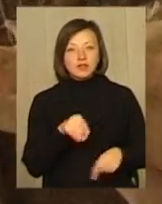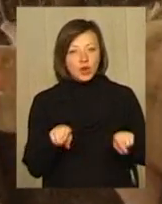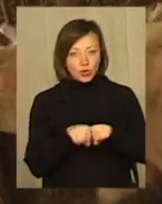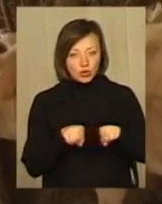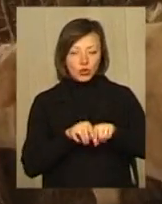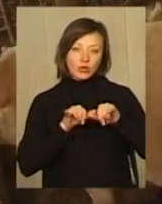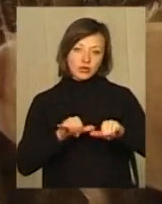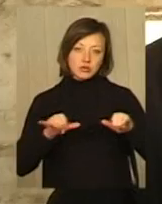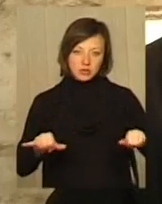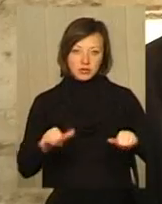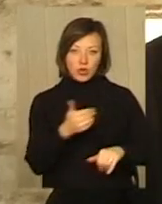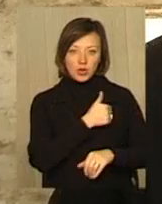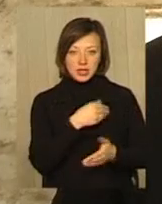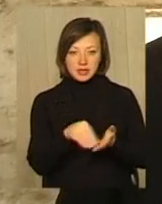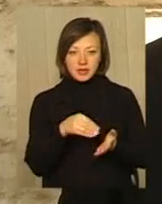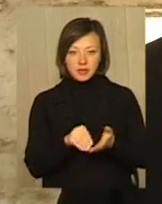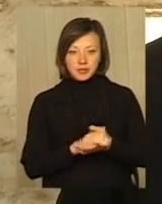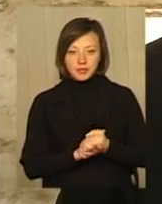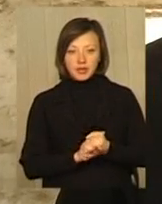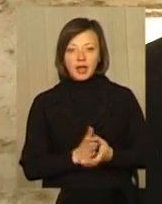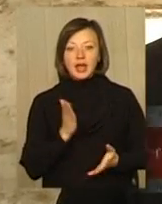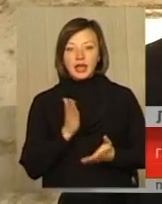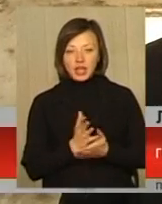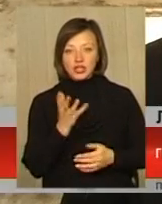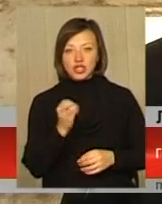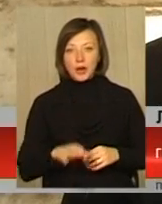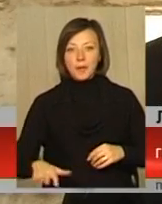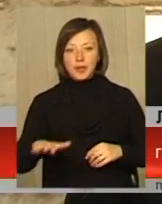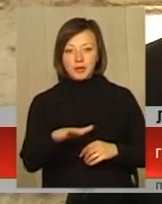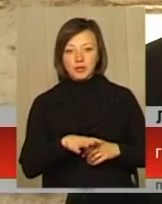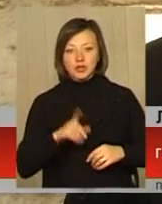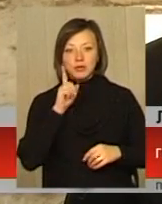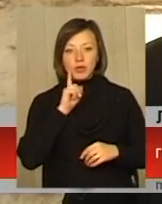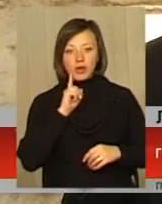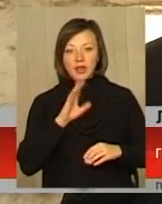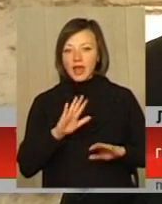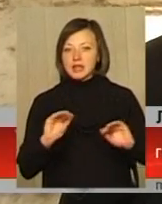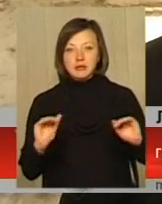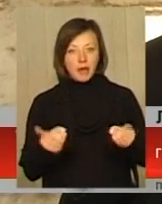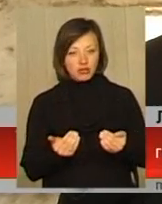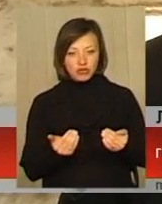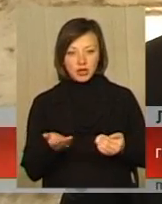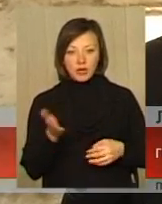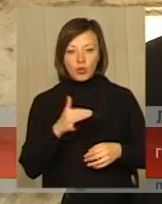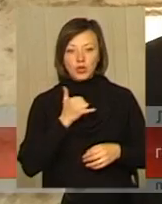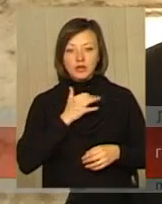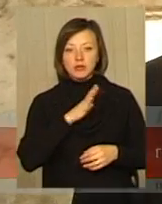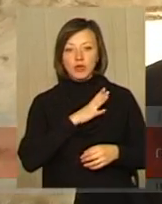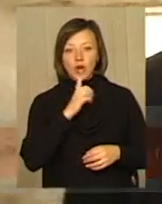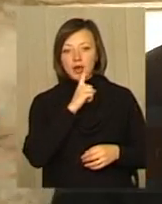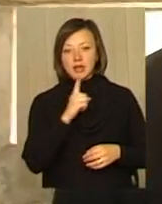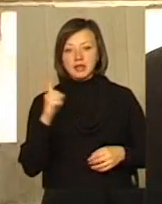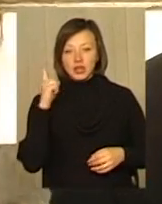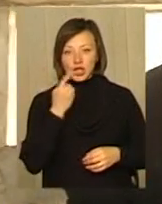нарощувати поголів'я свиней. Є ще приміщення, на даному, думаю, не зменшені поголів'я. У нас було ще рік назад